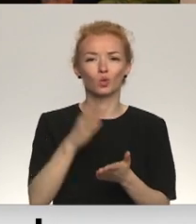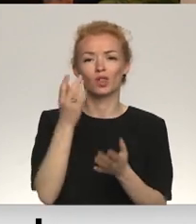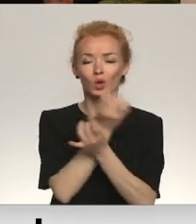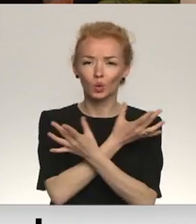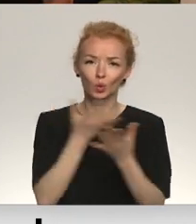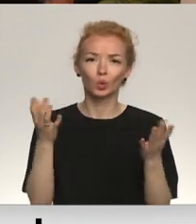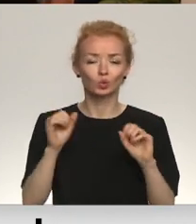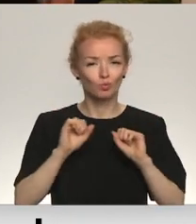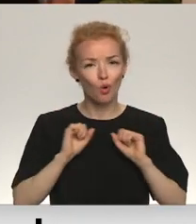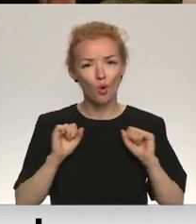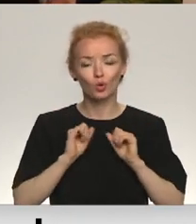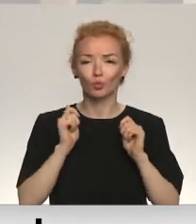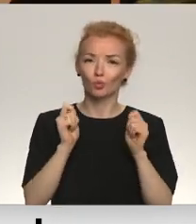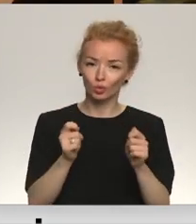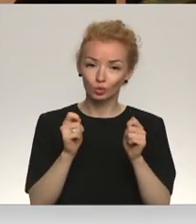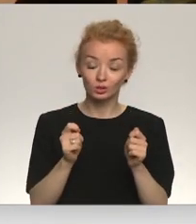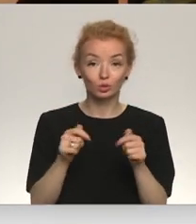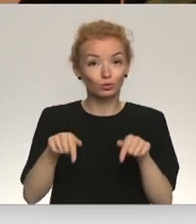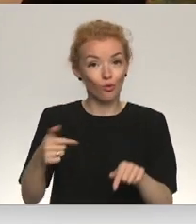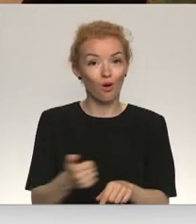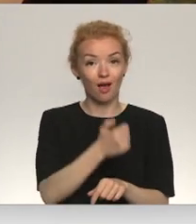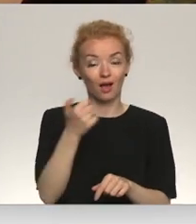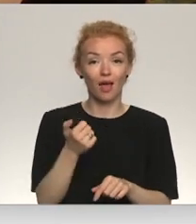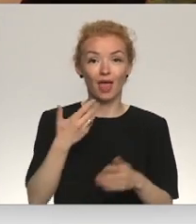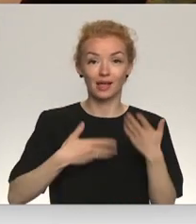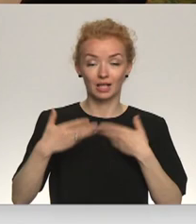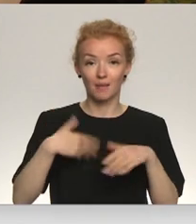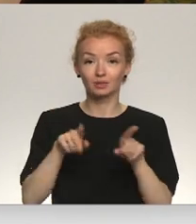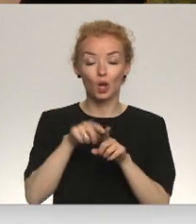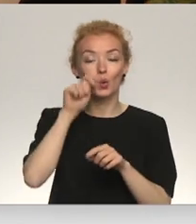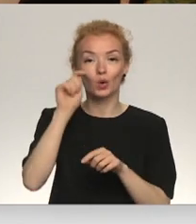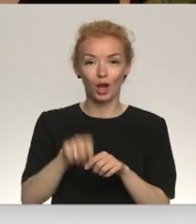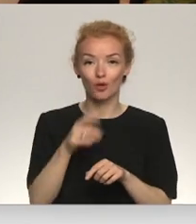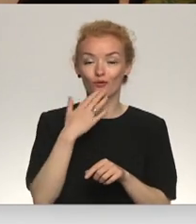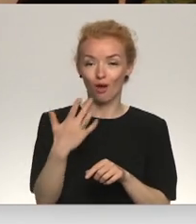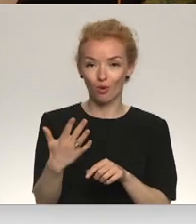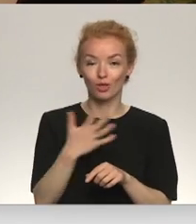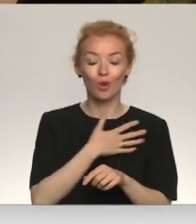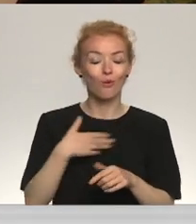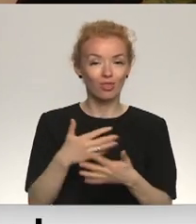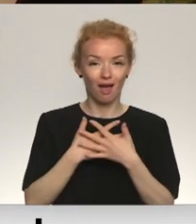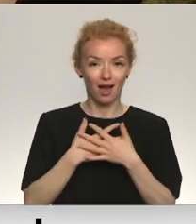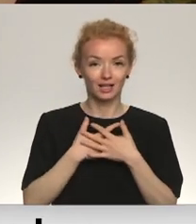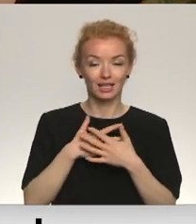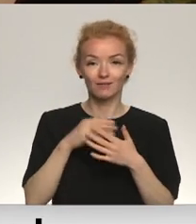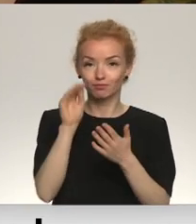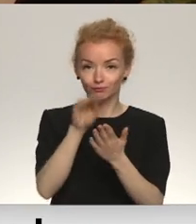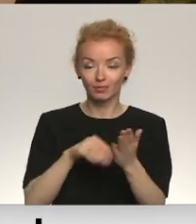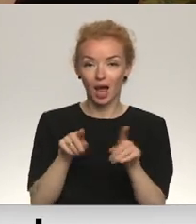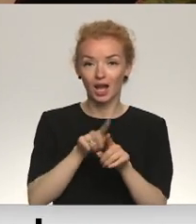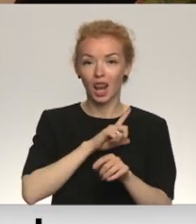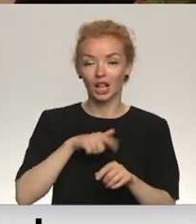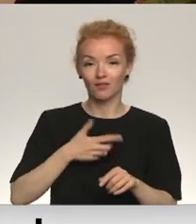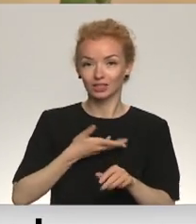kultūru, par sportu, par mūziku. Šogad Eiropas eksāmenis arī Ukraiņu valodā ļoti aktīvi kārto arī Latvijā